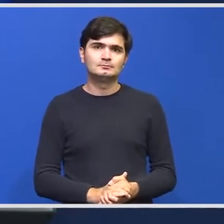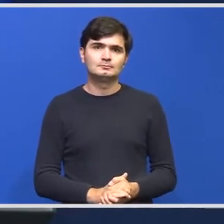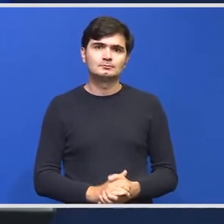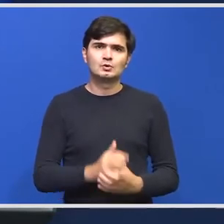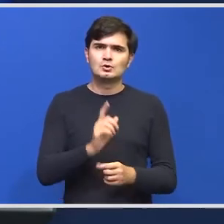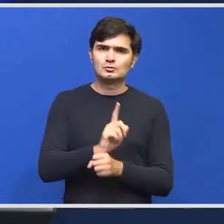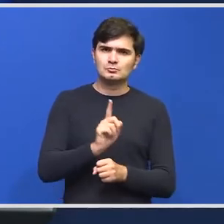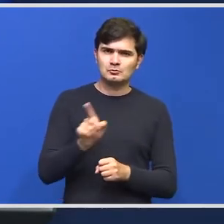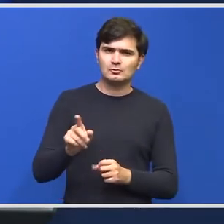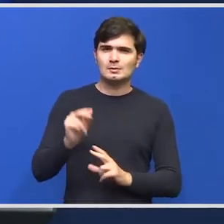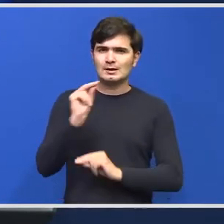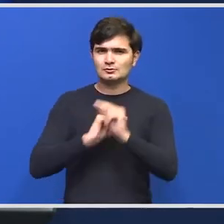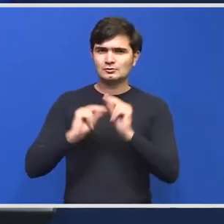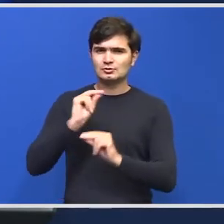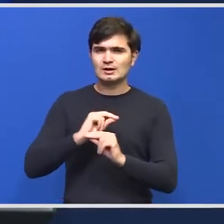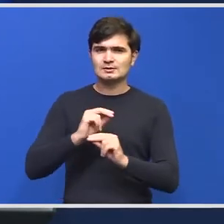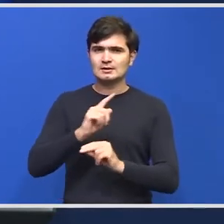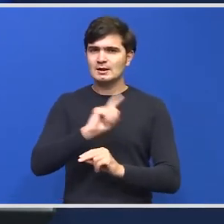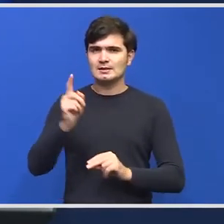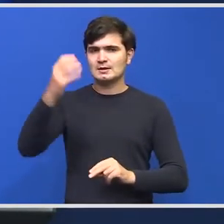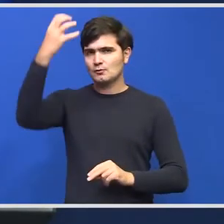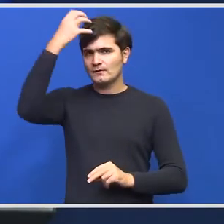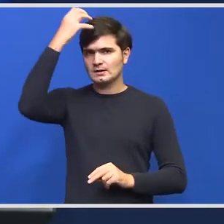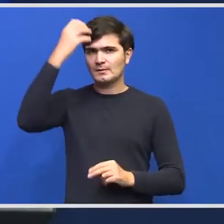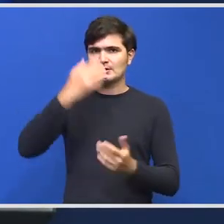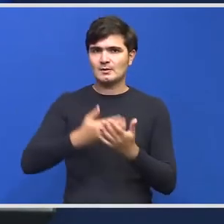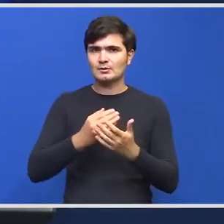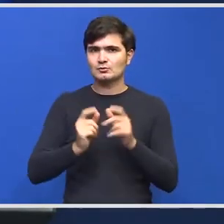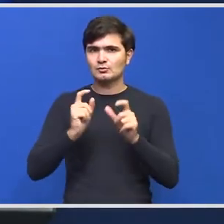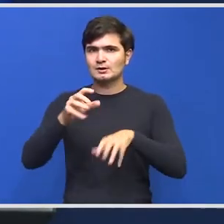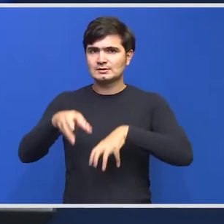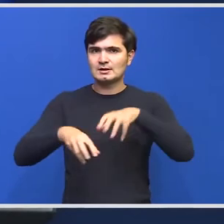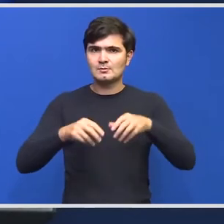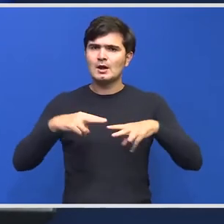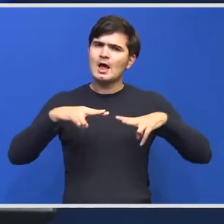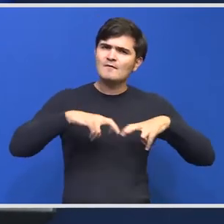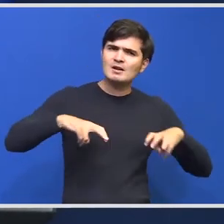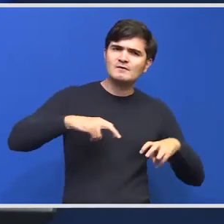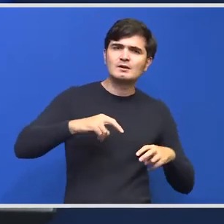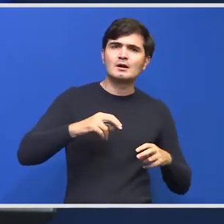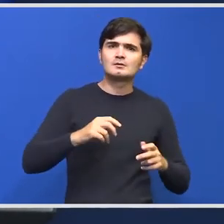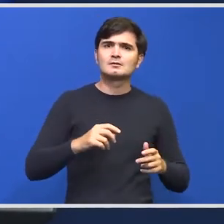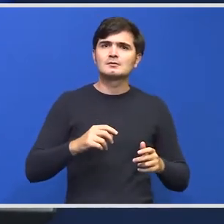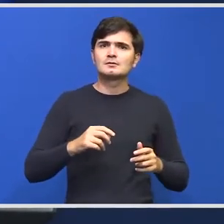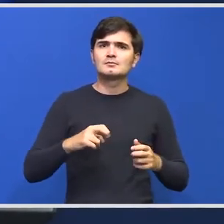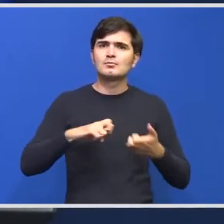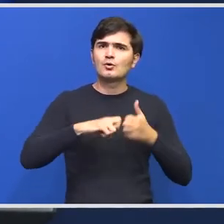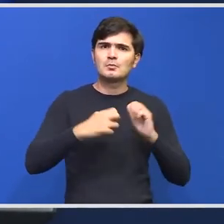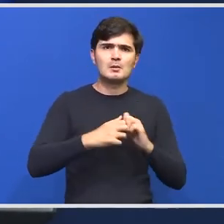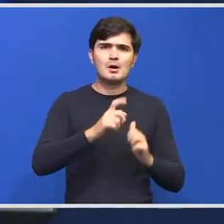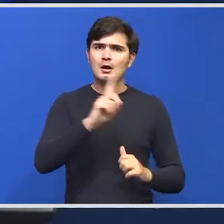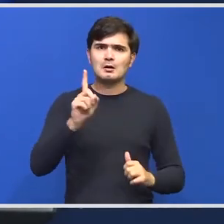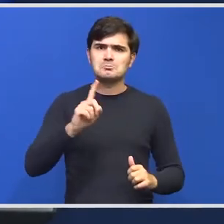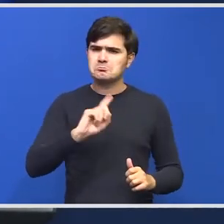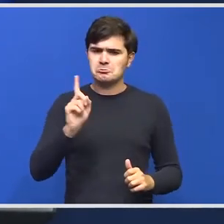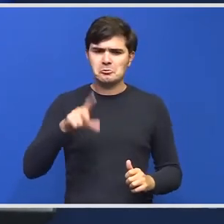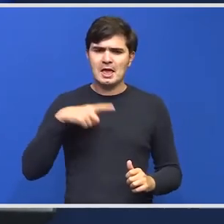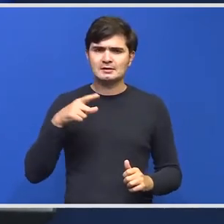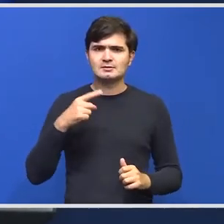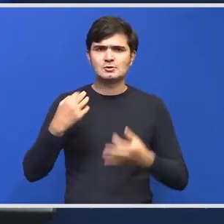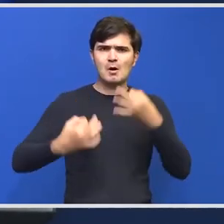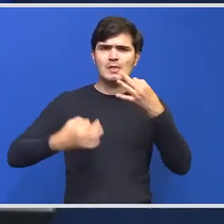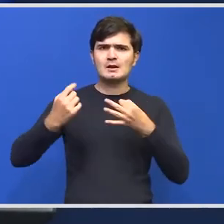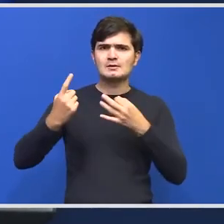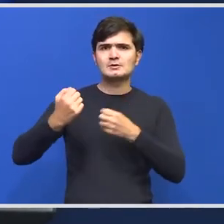tot asociațiile non-guvernamentale ridicau și problema faptului că nu există un studiu recent care